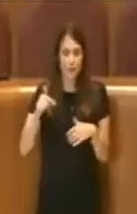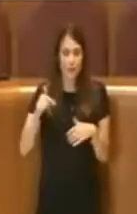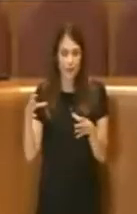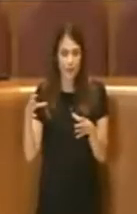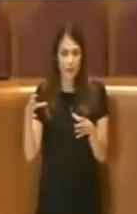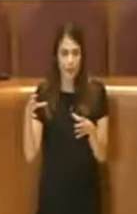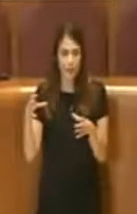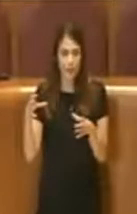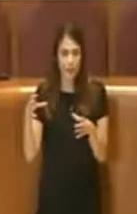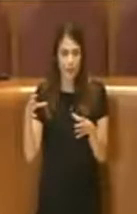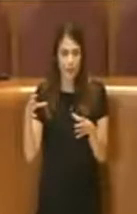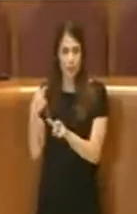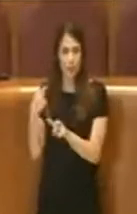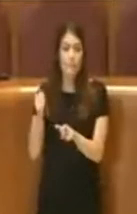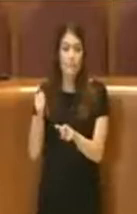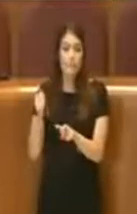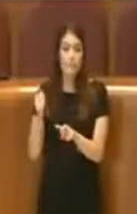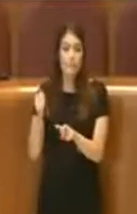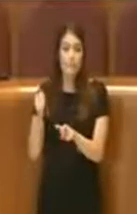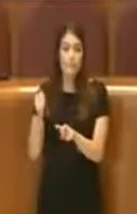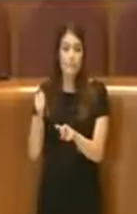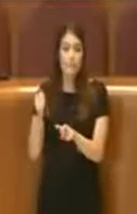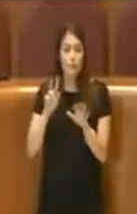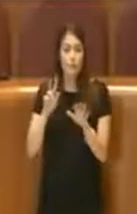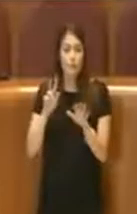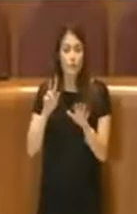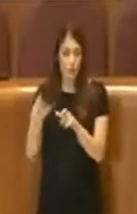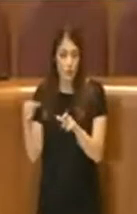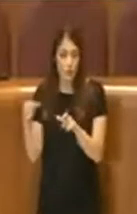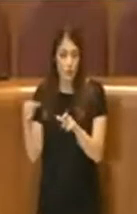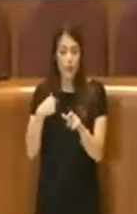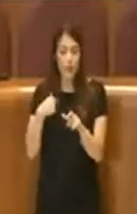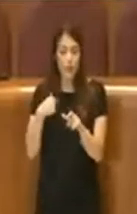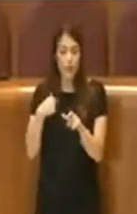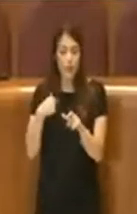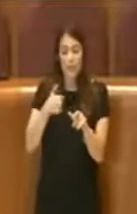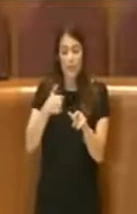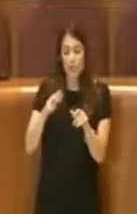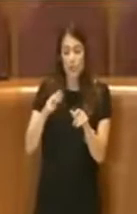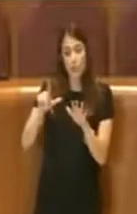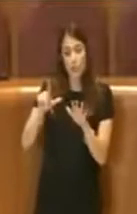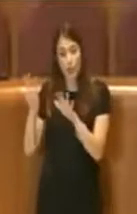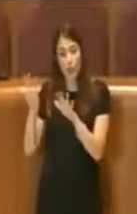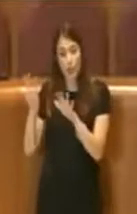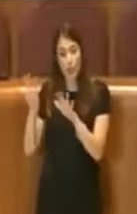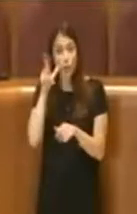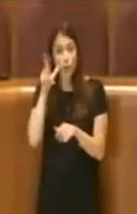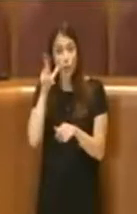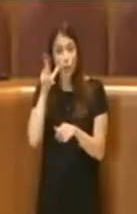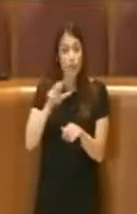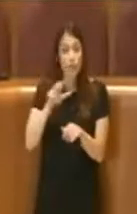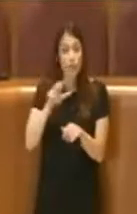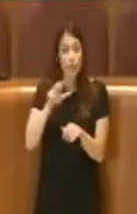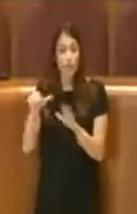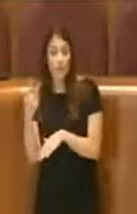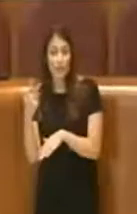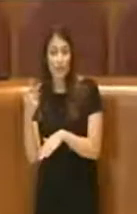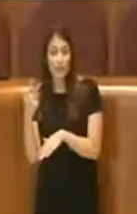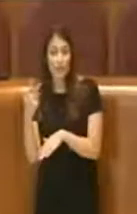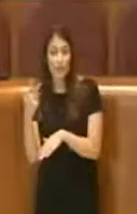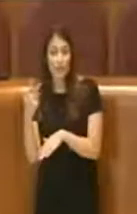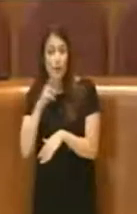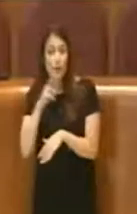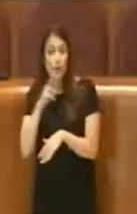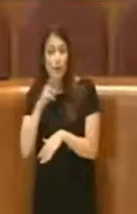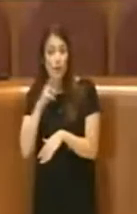di 1.259 persone, di cui 689 donne, 363 uomini e